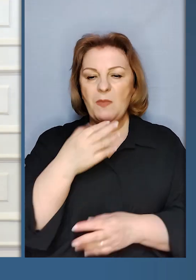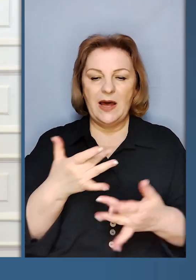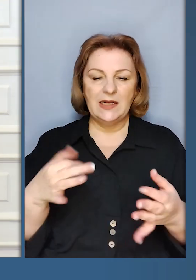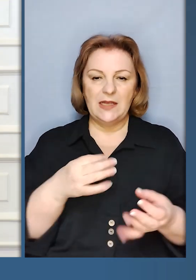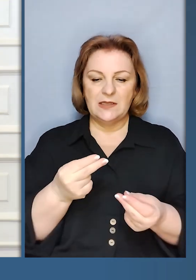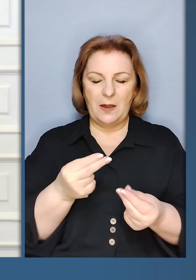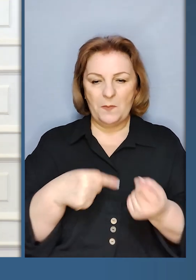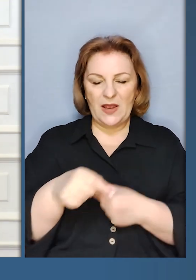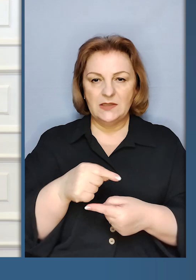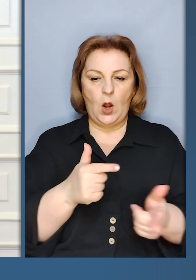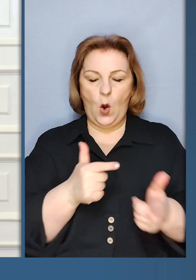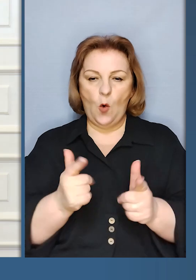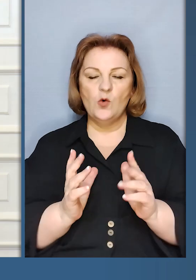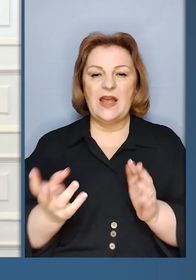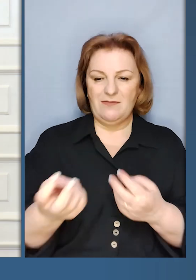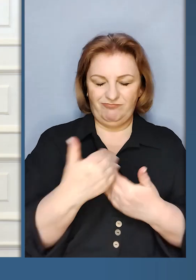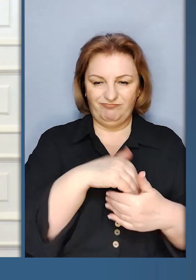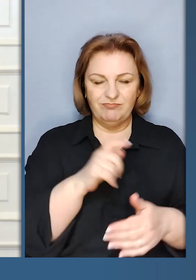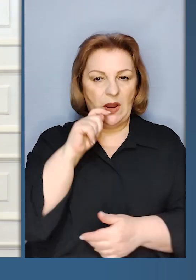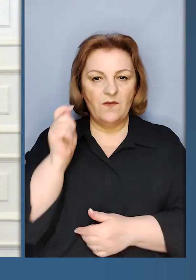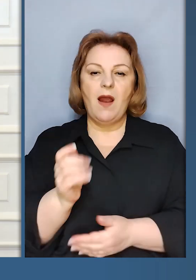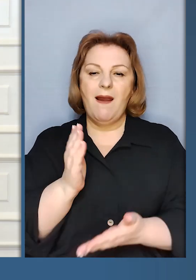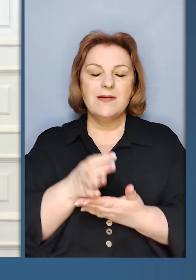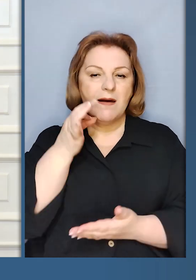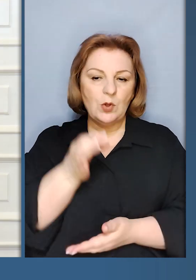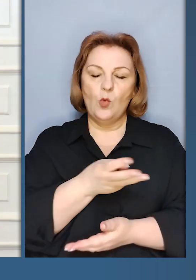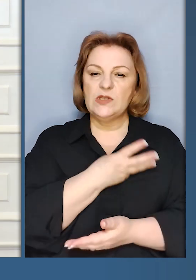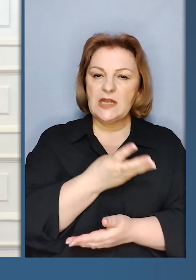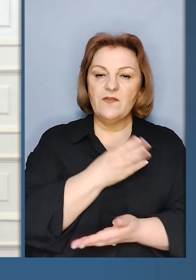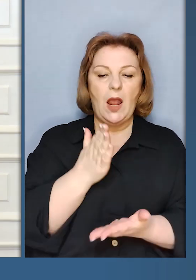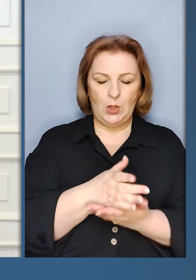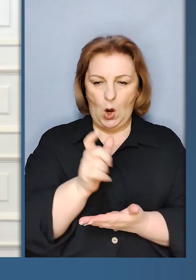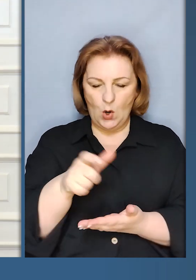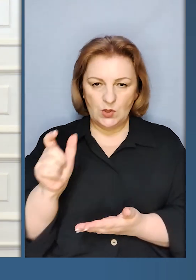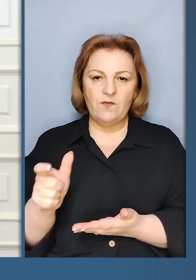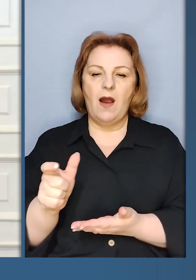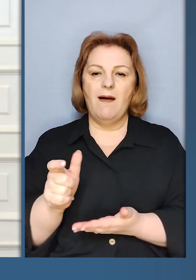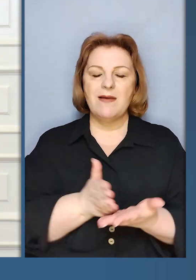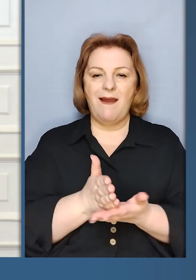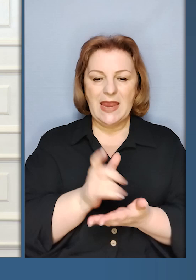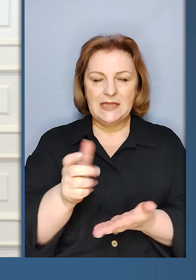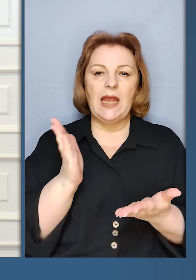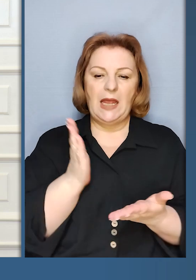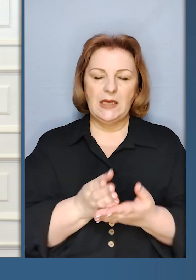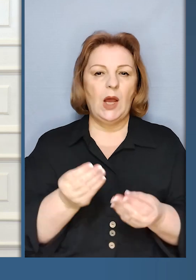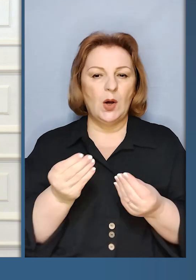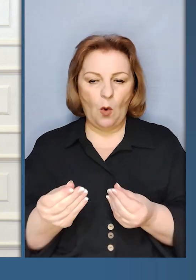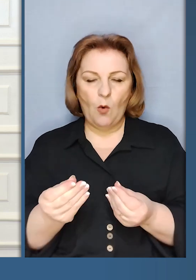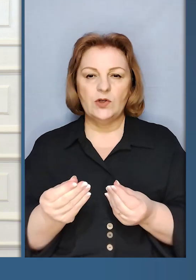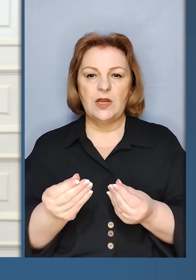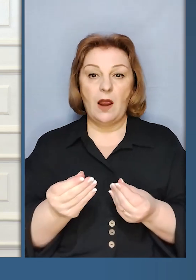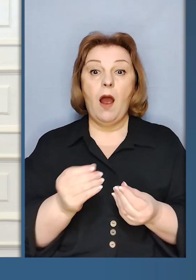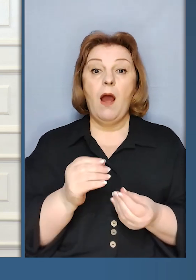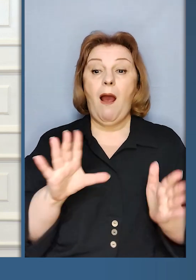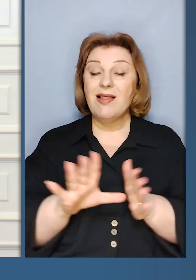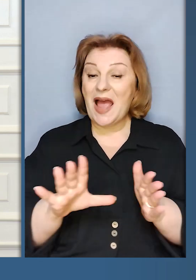різних бізнесів, які готові зайти, людей, у яких є досвід, бажання, є люди, є кадри, є гроші,